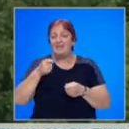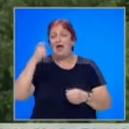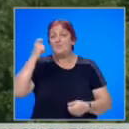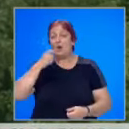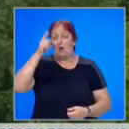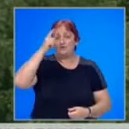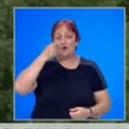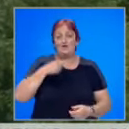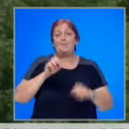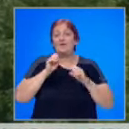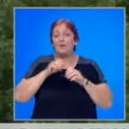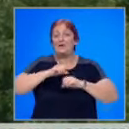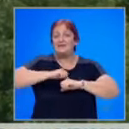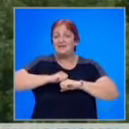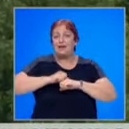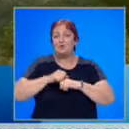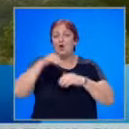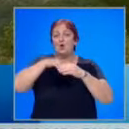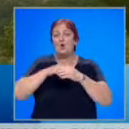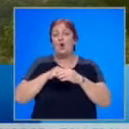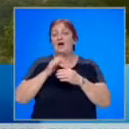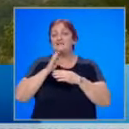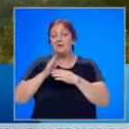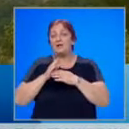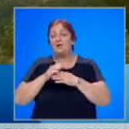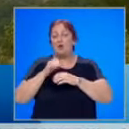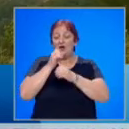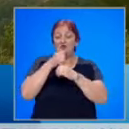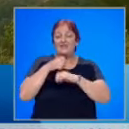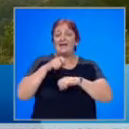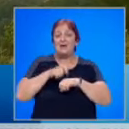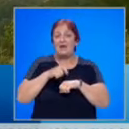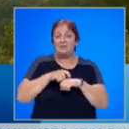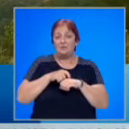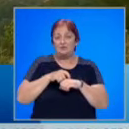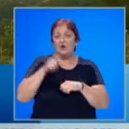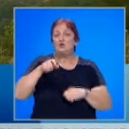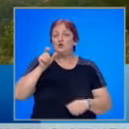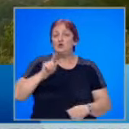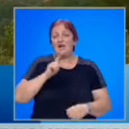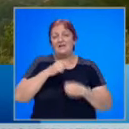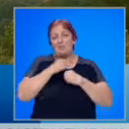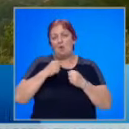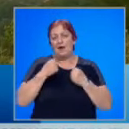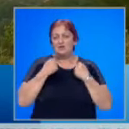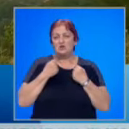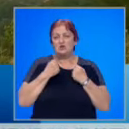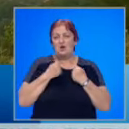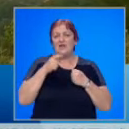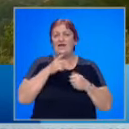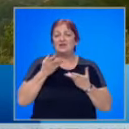пирогов. По информация от директора на Югозападно държавно предприятие инженер Дамян Дамянов, пострадалият е без опасност за живота.